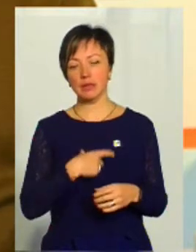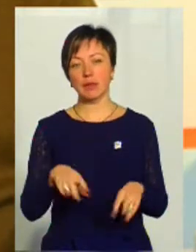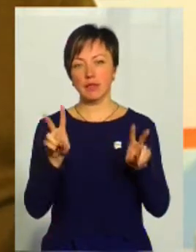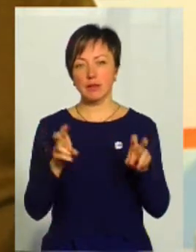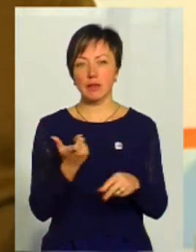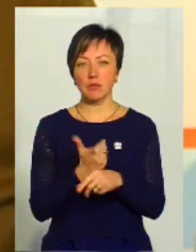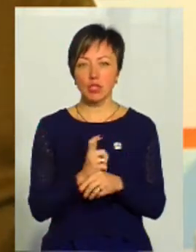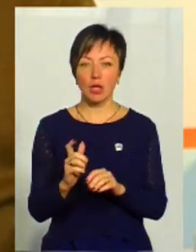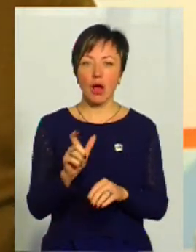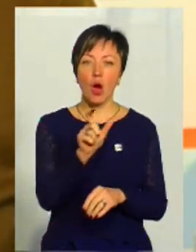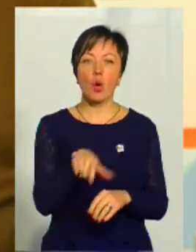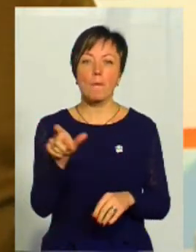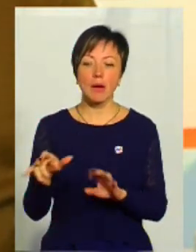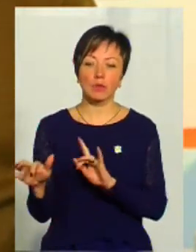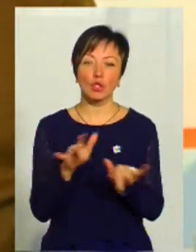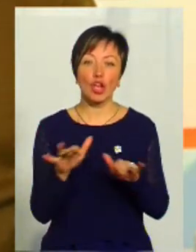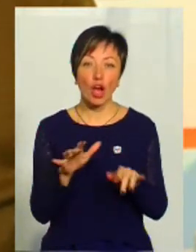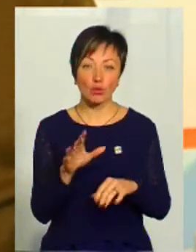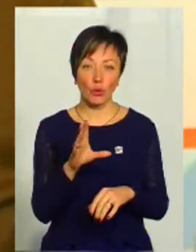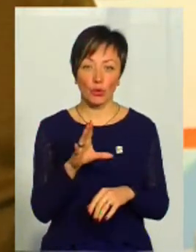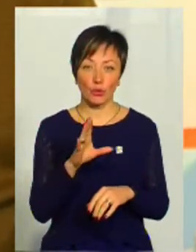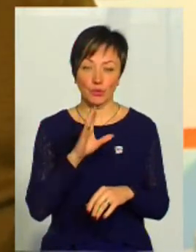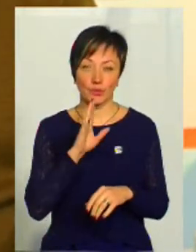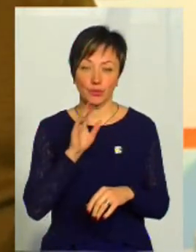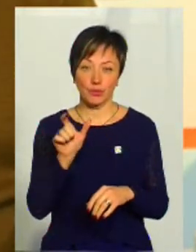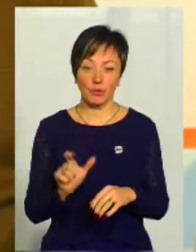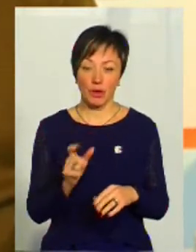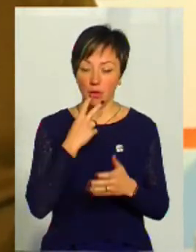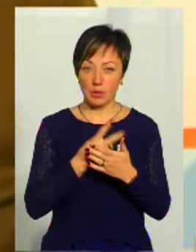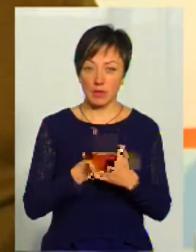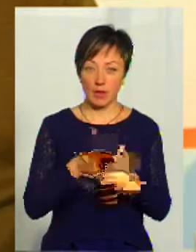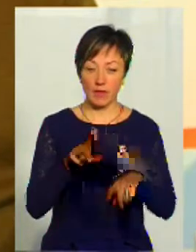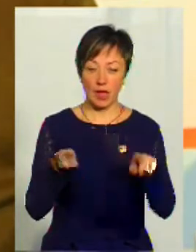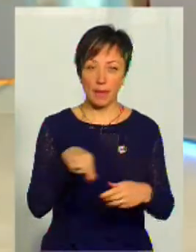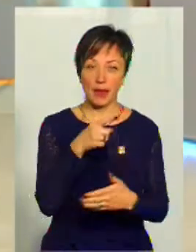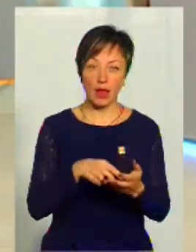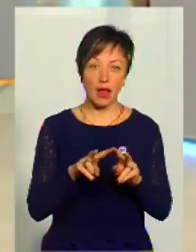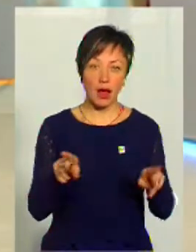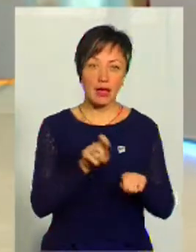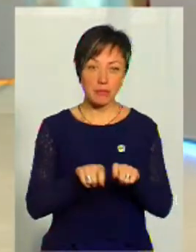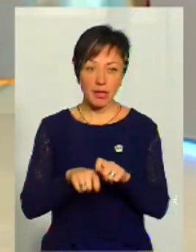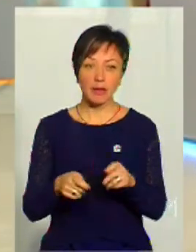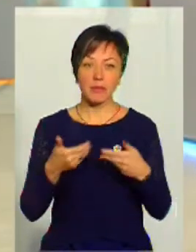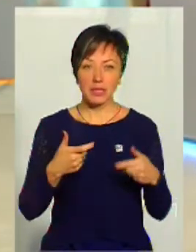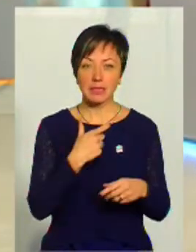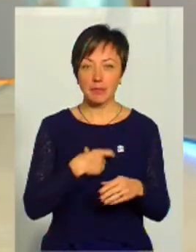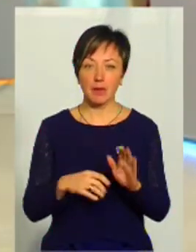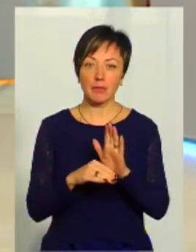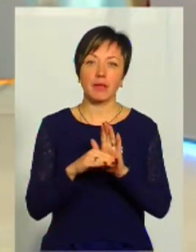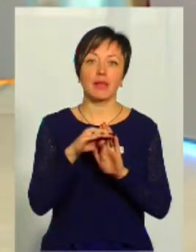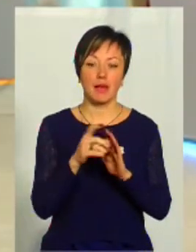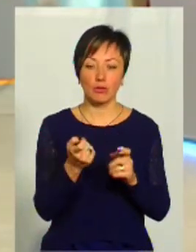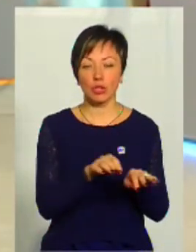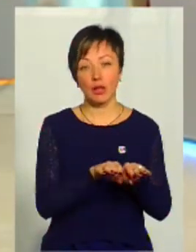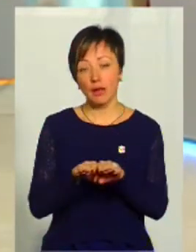називати більше діячкою, тому що ми позичинуючи себе і в деяких питаннях як експерти, тому ми вже себе підняли